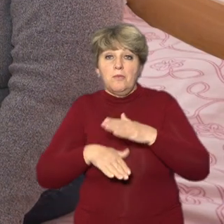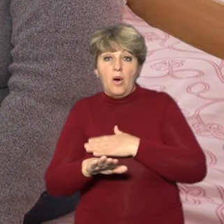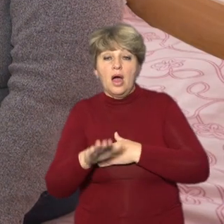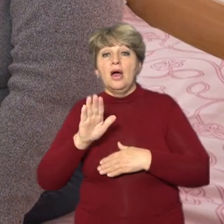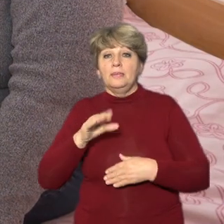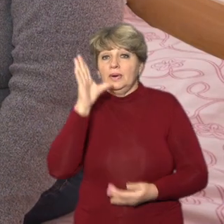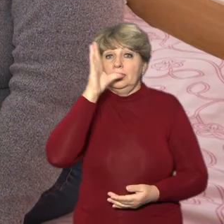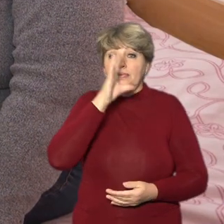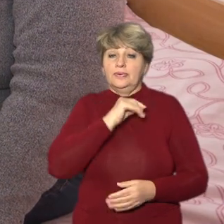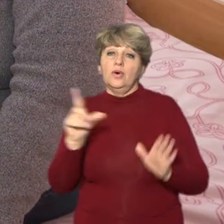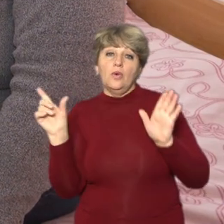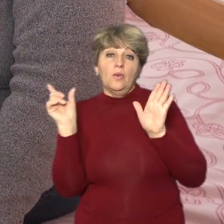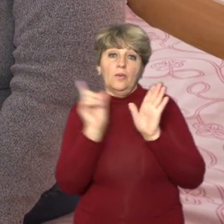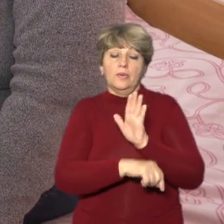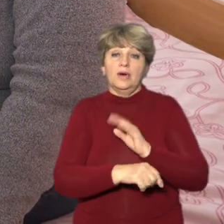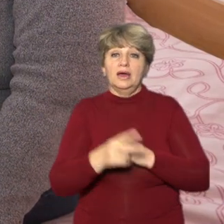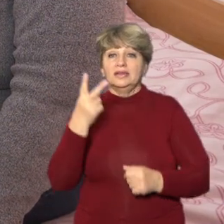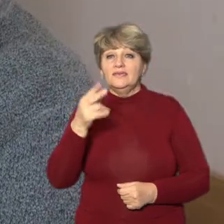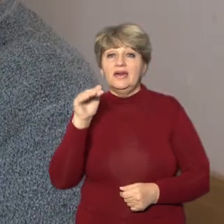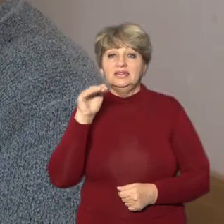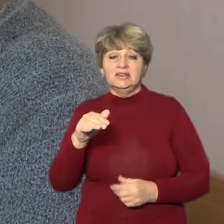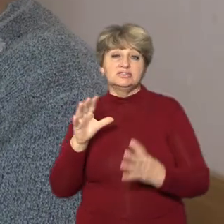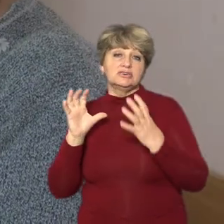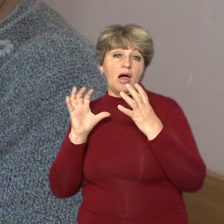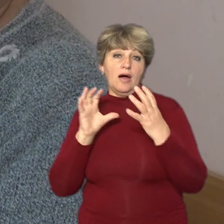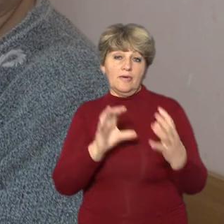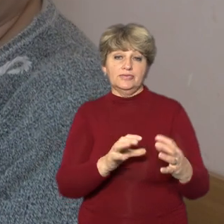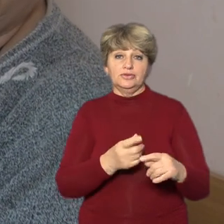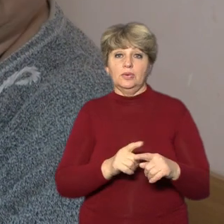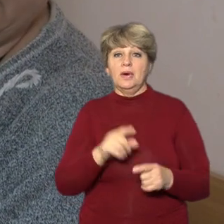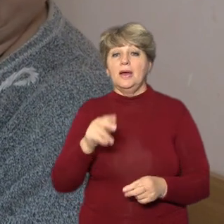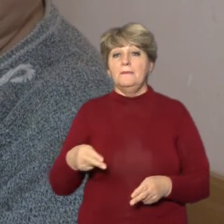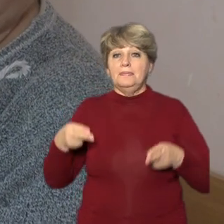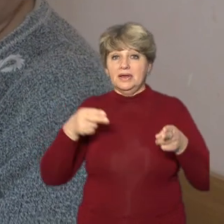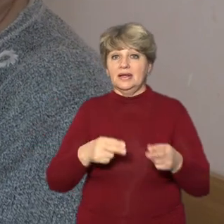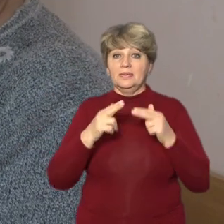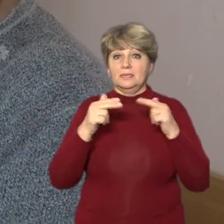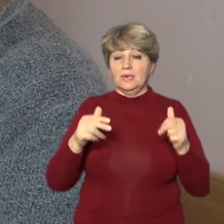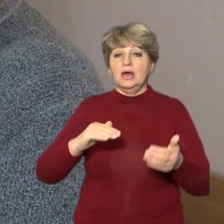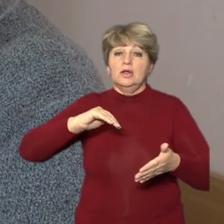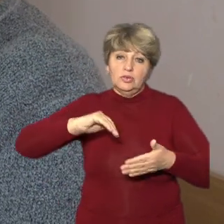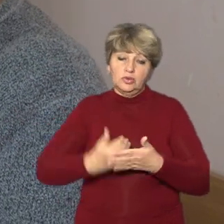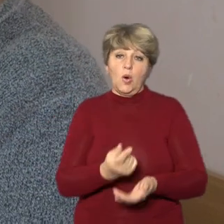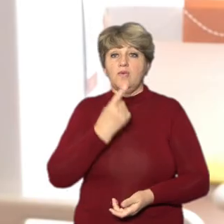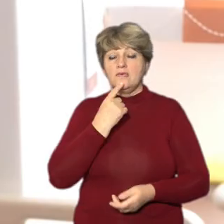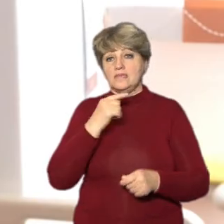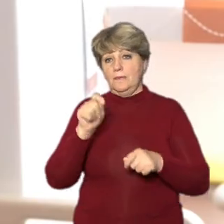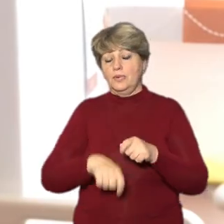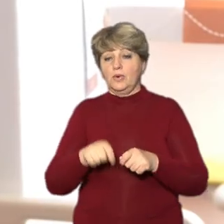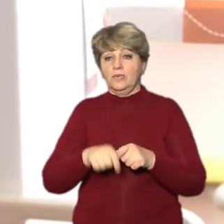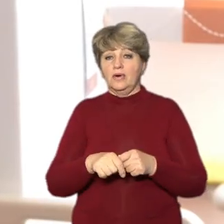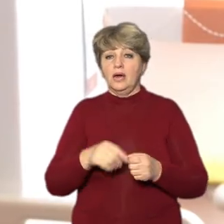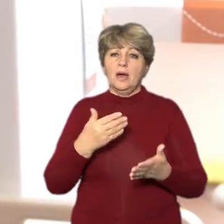евакуюватися разом з колоною дві тисячі авто. Приїхала на Дніпропетровщину. І нове випробування, каже пані Людмила,